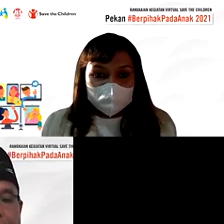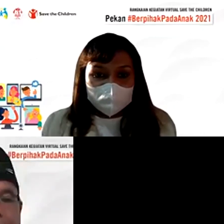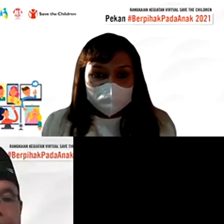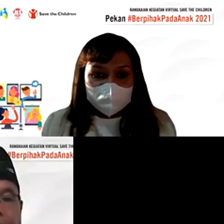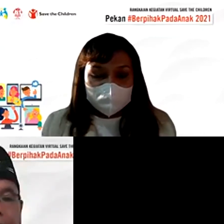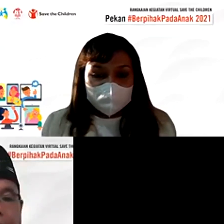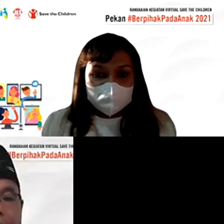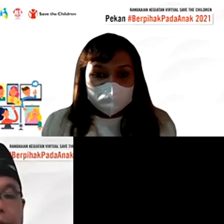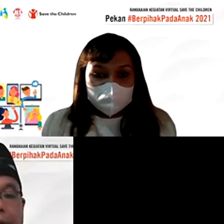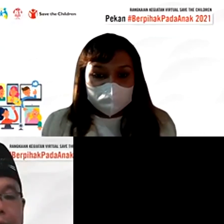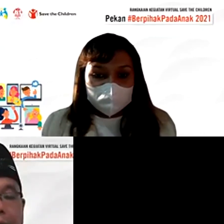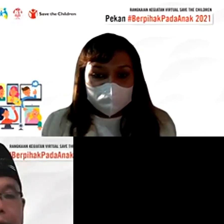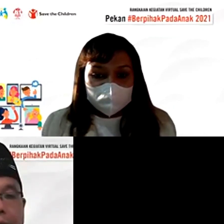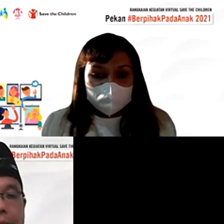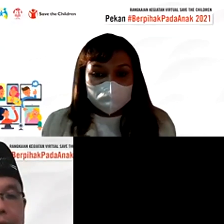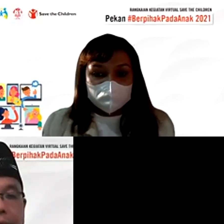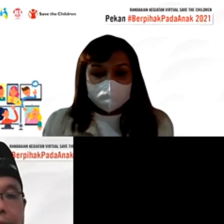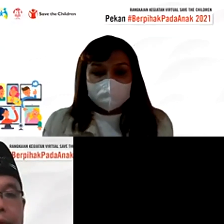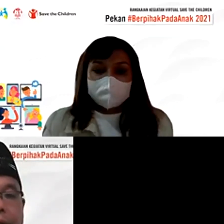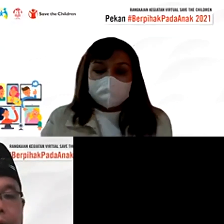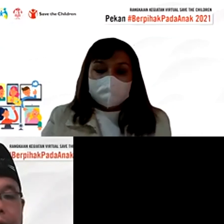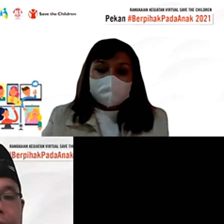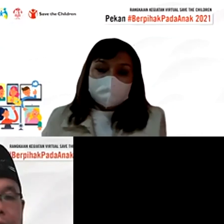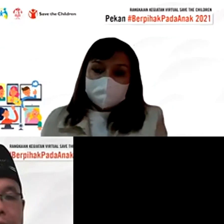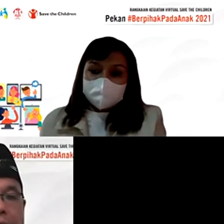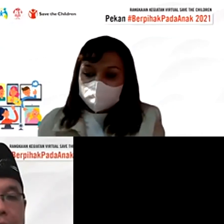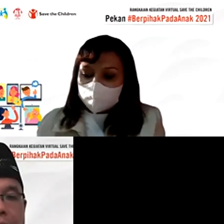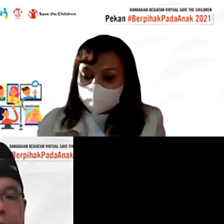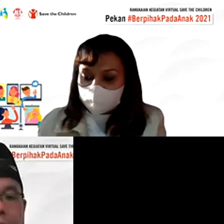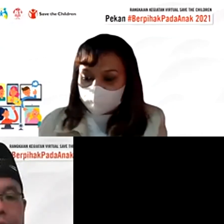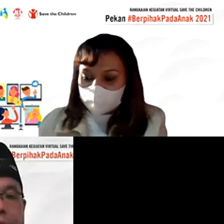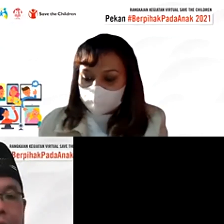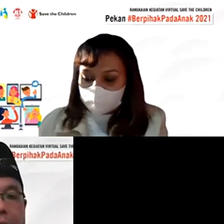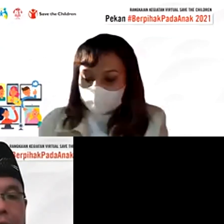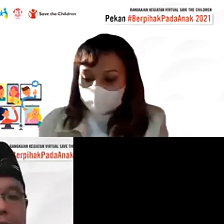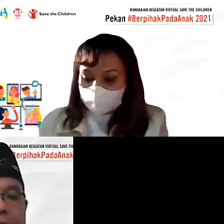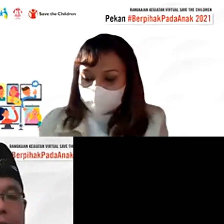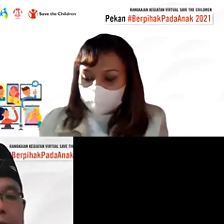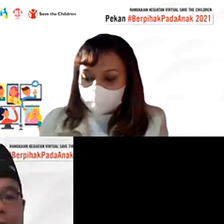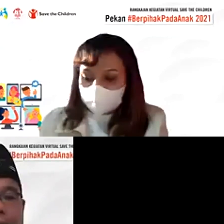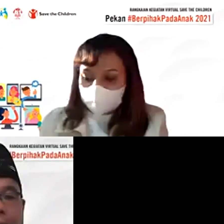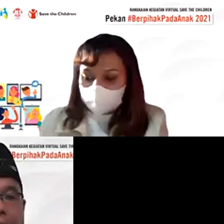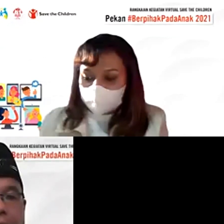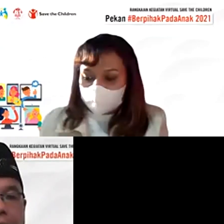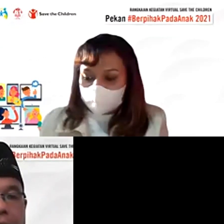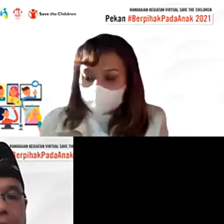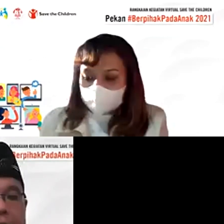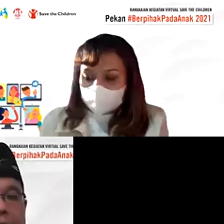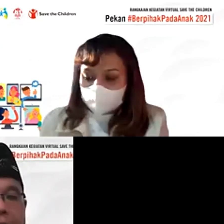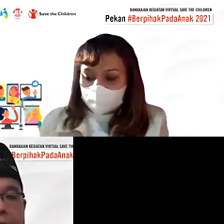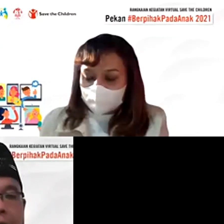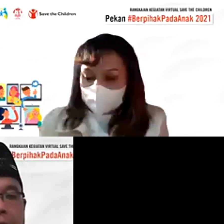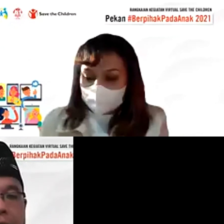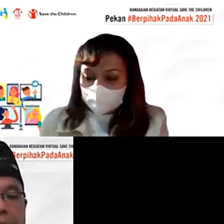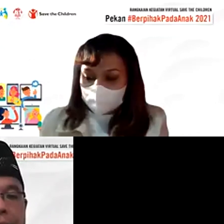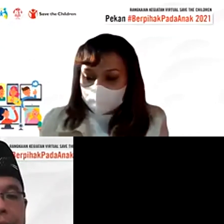kita berusaha semaksimal mungkin agar hubungan emosional daripada keluarga